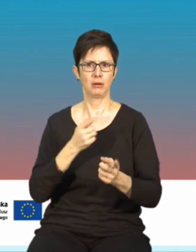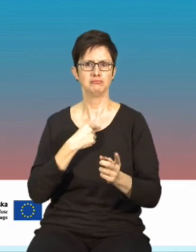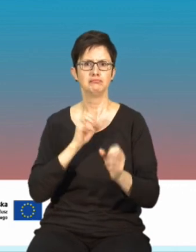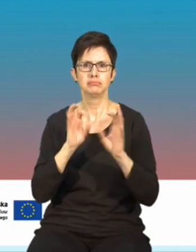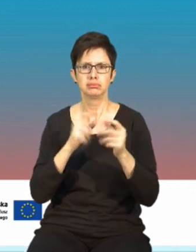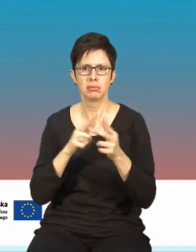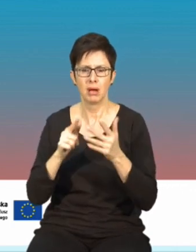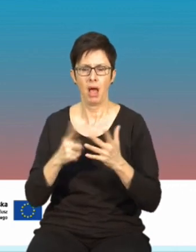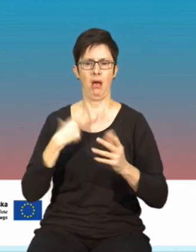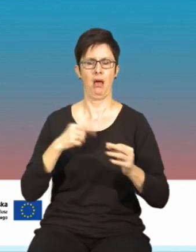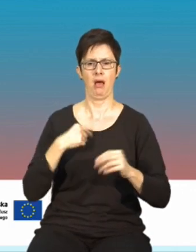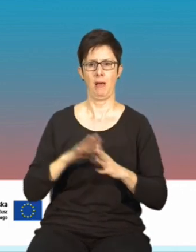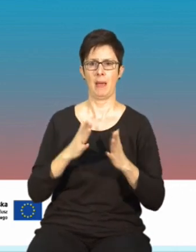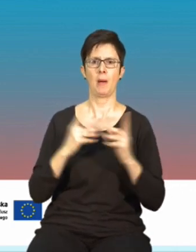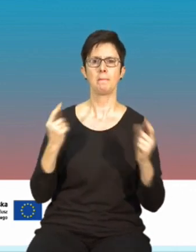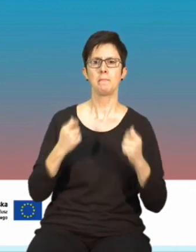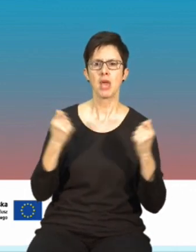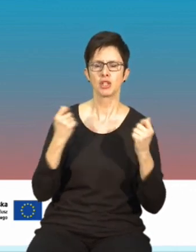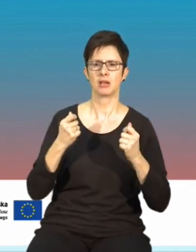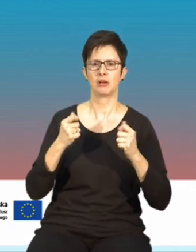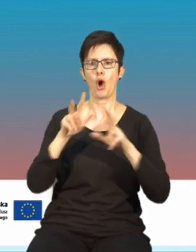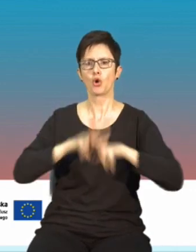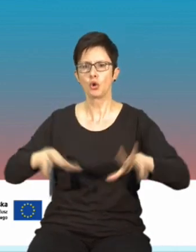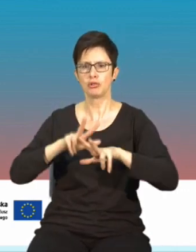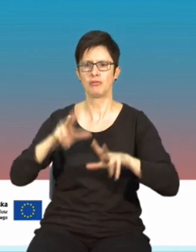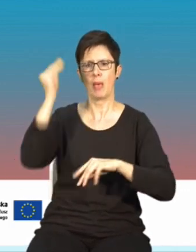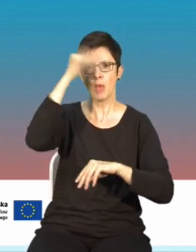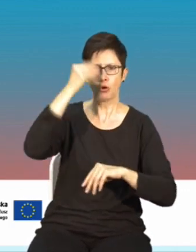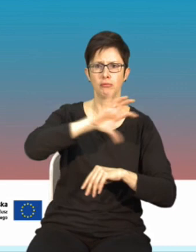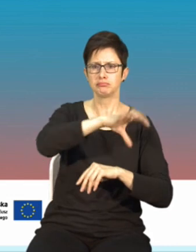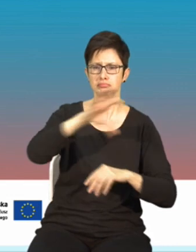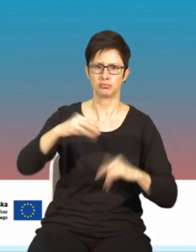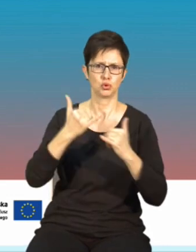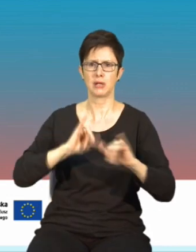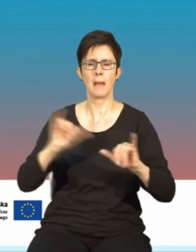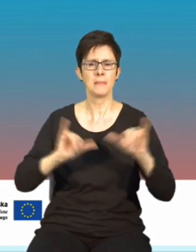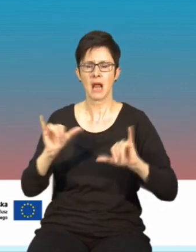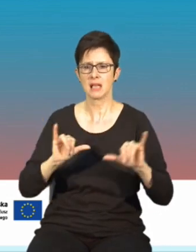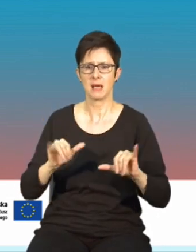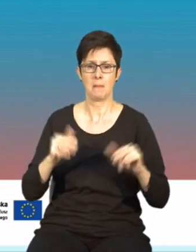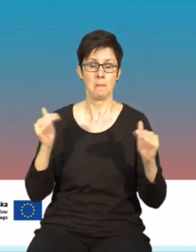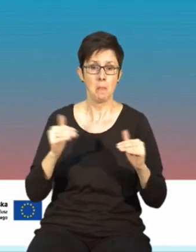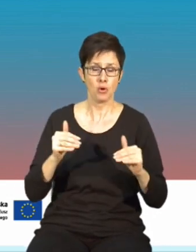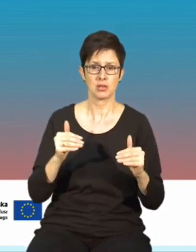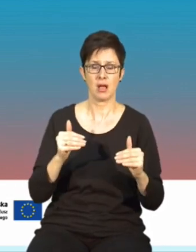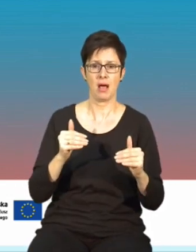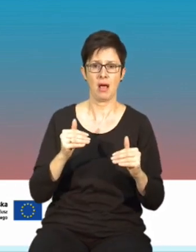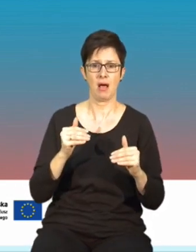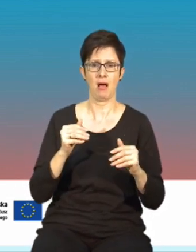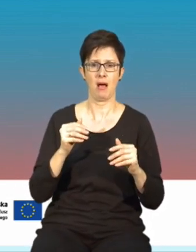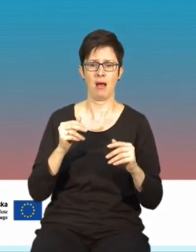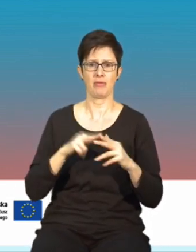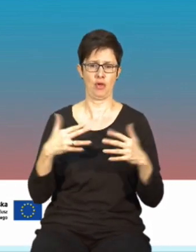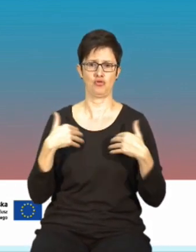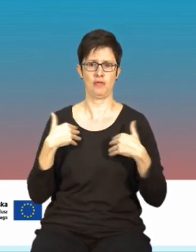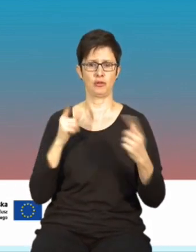na wielu, nie wiem, piknikach naukowych, rodzinnych, jakichś imprezach, które będzie można bezpośrednio